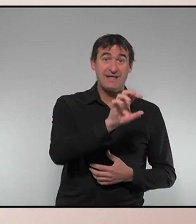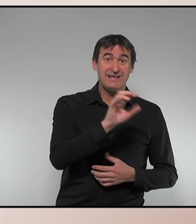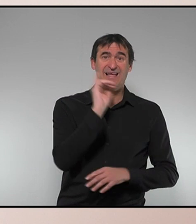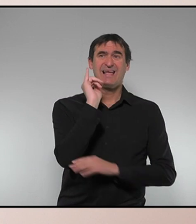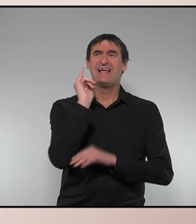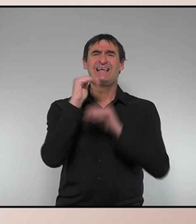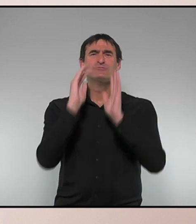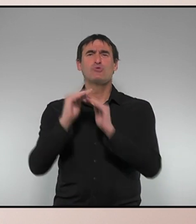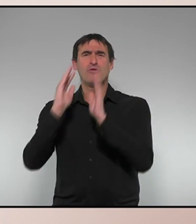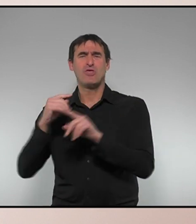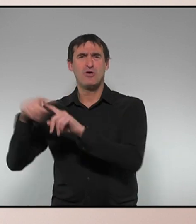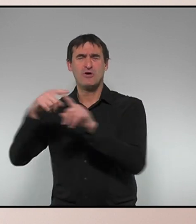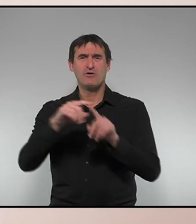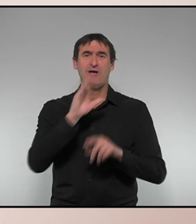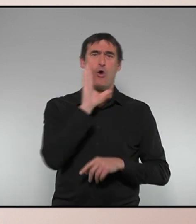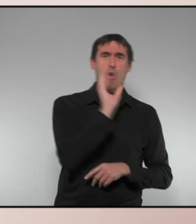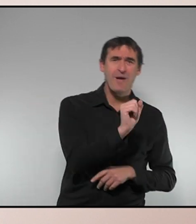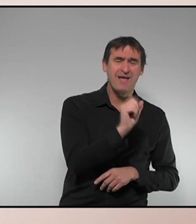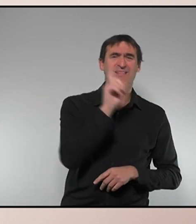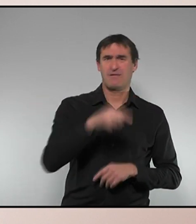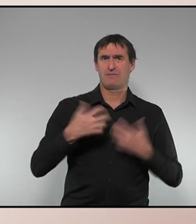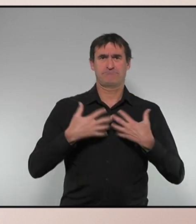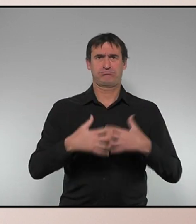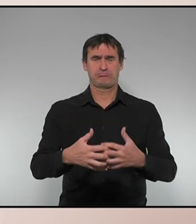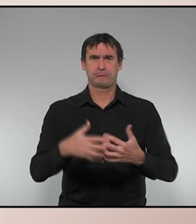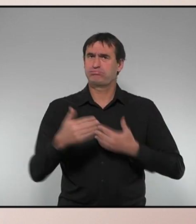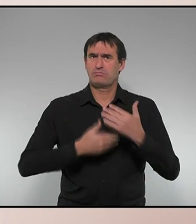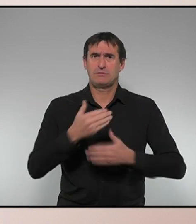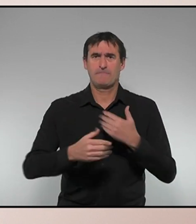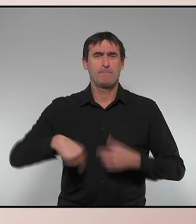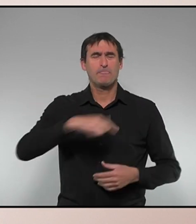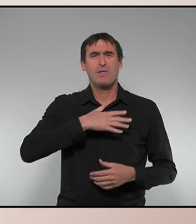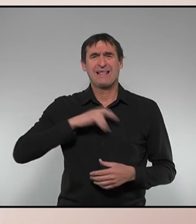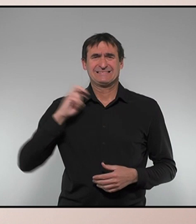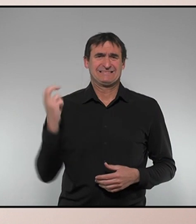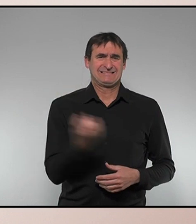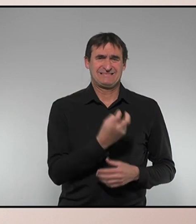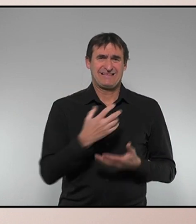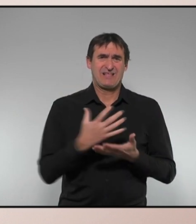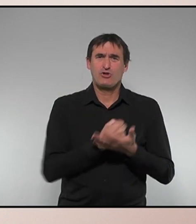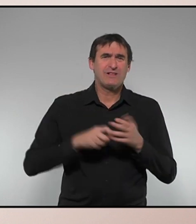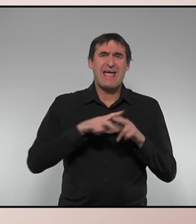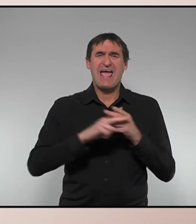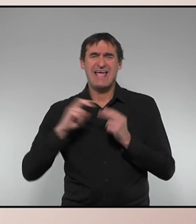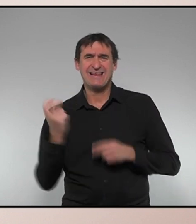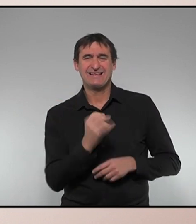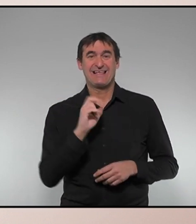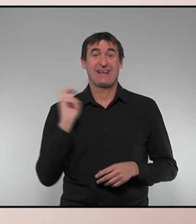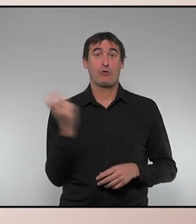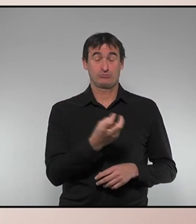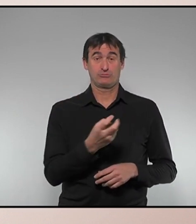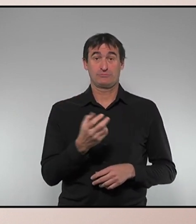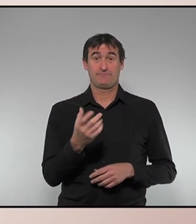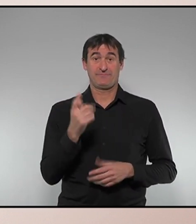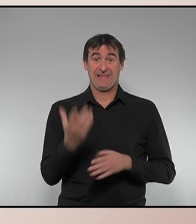govern estan en marxa i estan avançant i volem fer-ho amb totes les eines i també amb tots els recursos. A la intervenció anterior